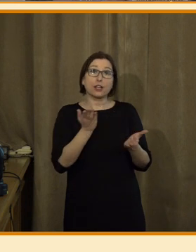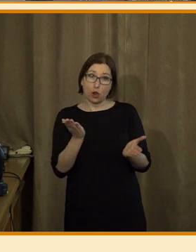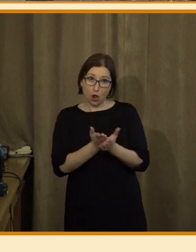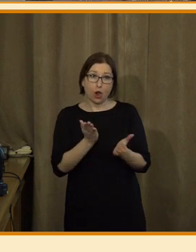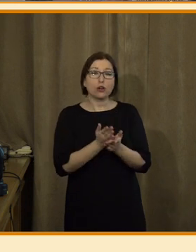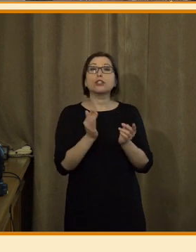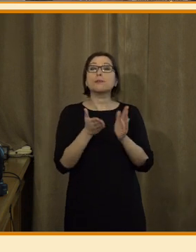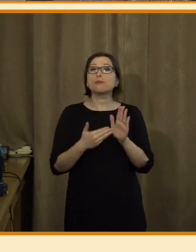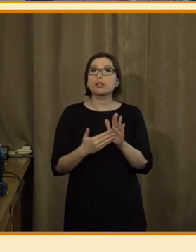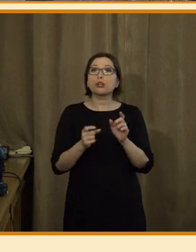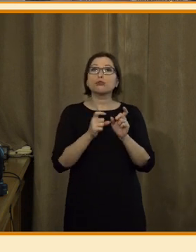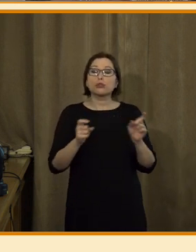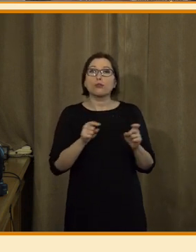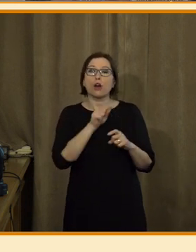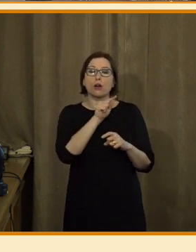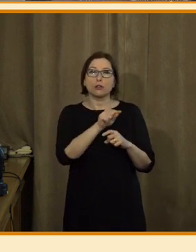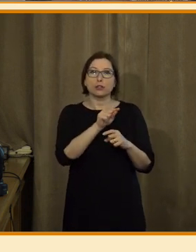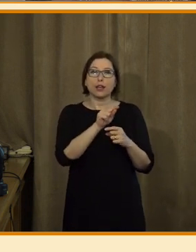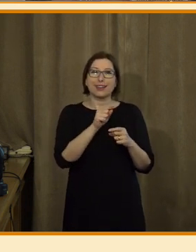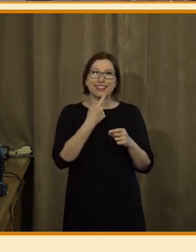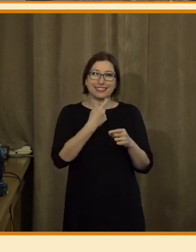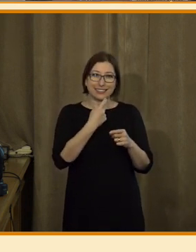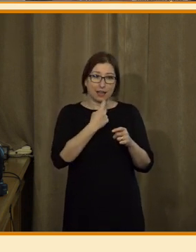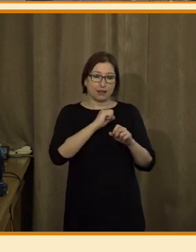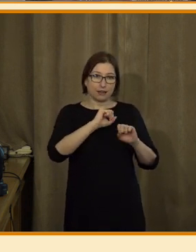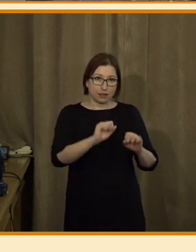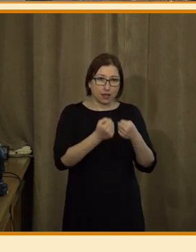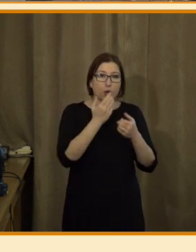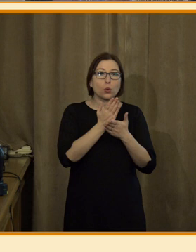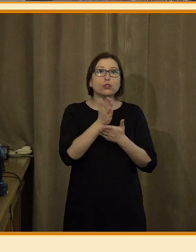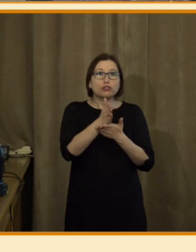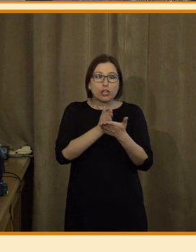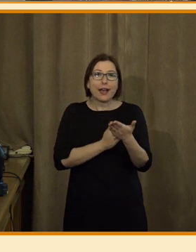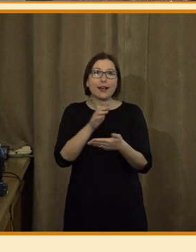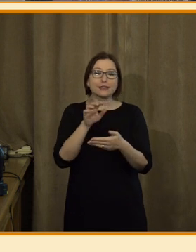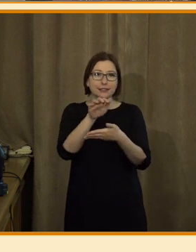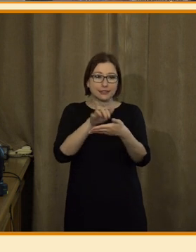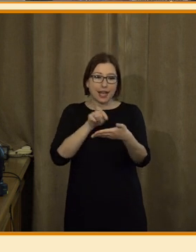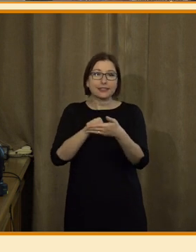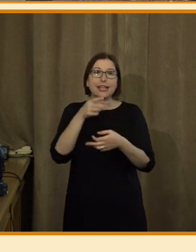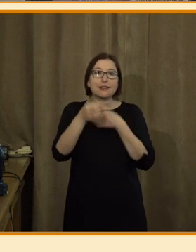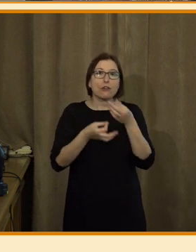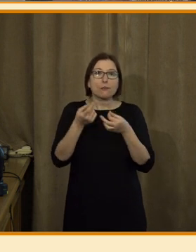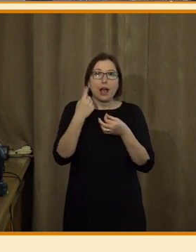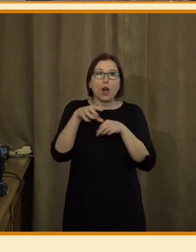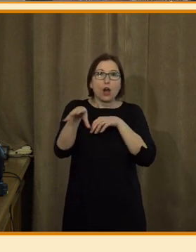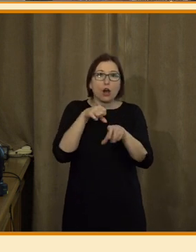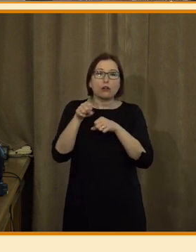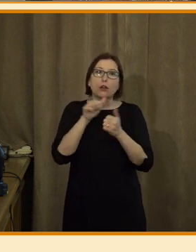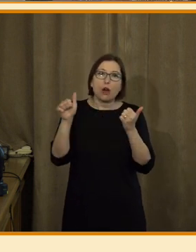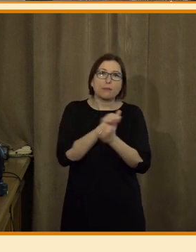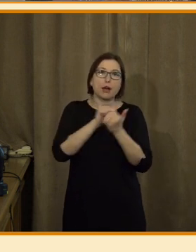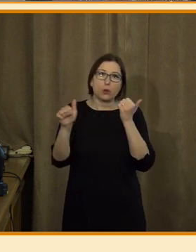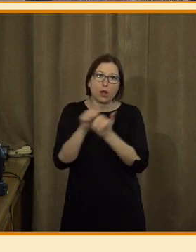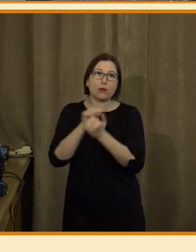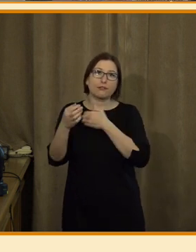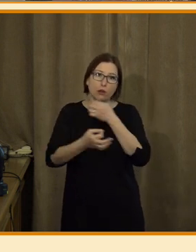důvodu, že mají v tom, co dělají, značnou část textů, která vycházejí z dat, která se pravidelně opakují,